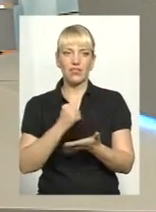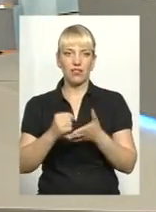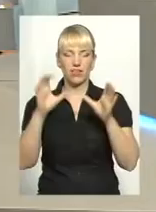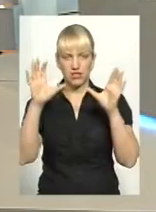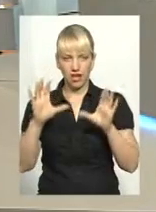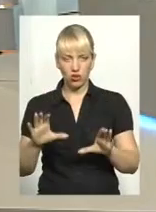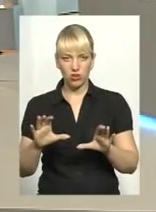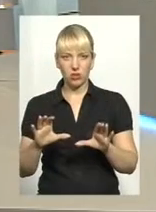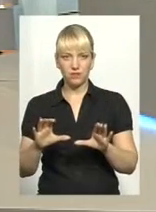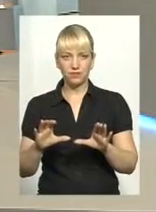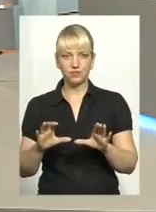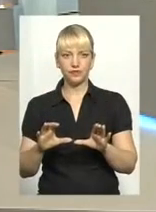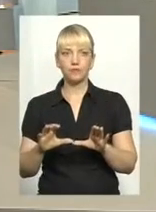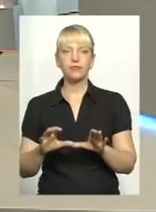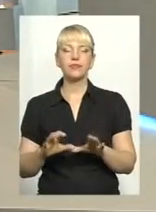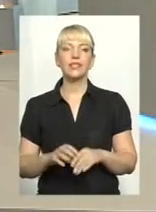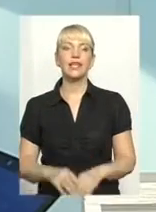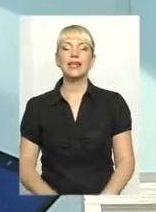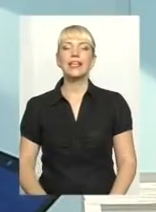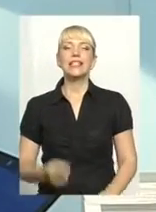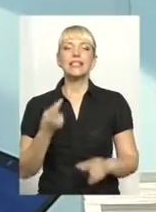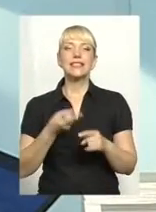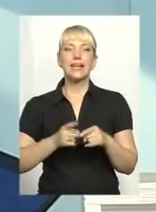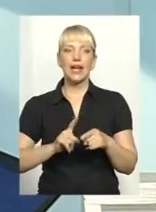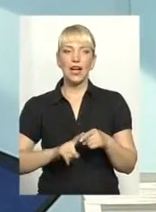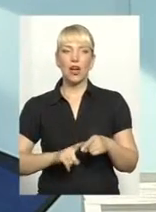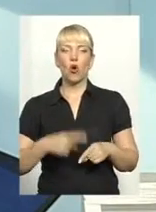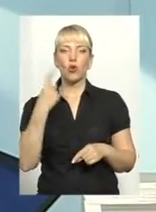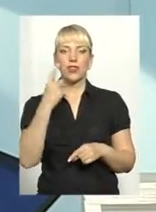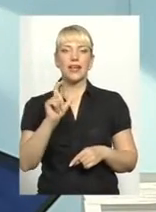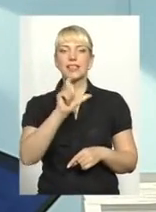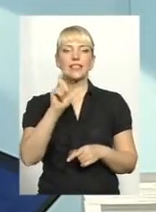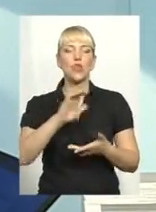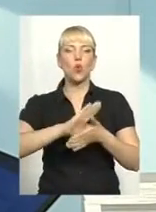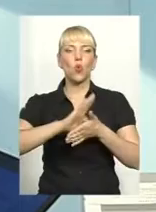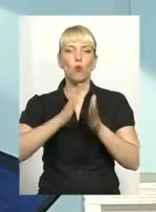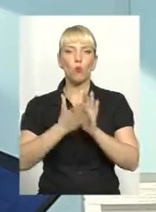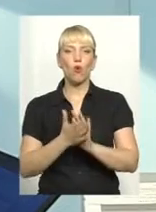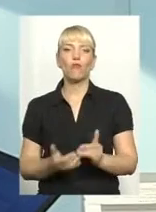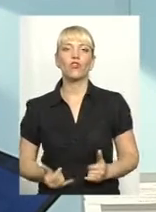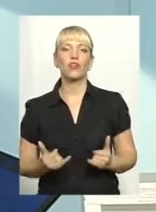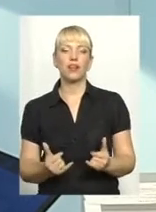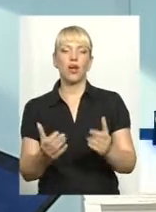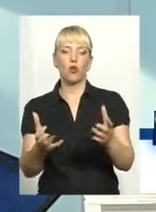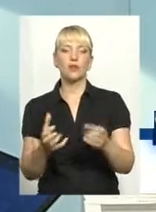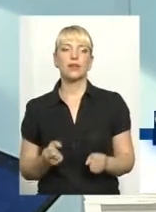лише можливість отримати? Ні, це одна з однієї з умов для отримання безвізового режиму.